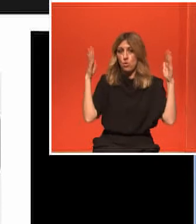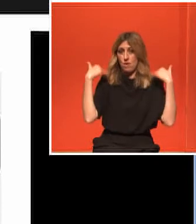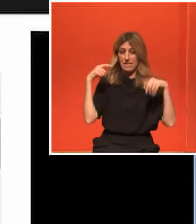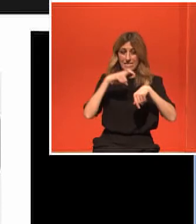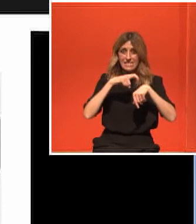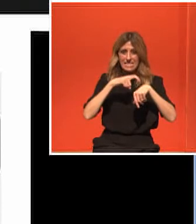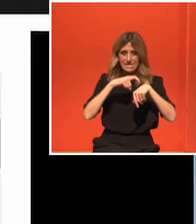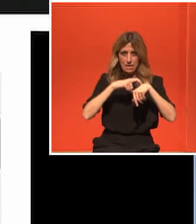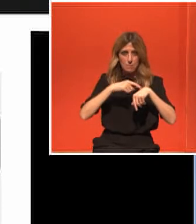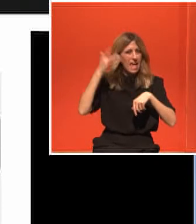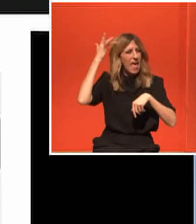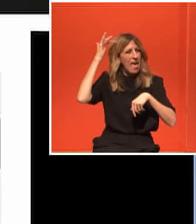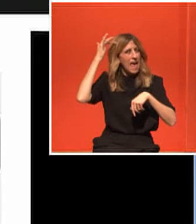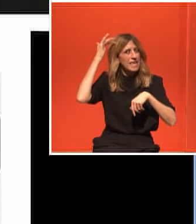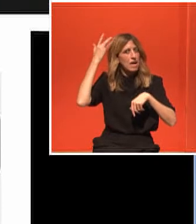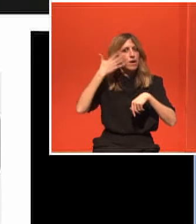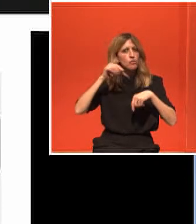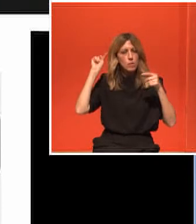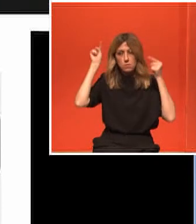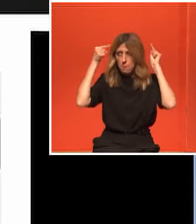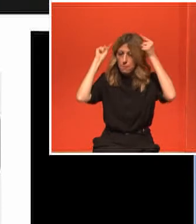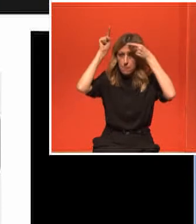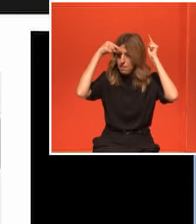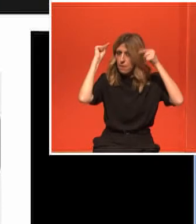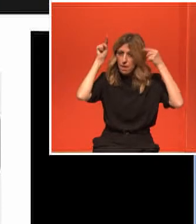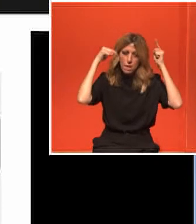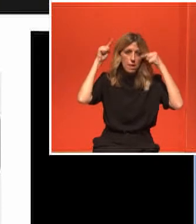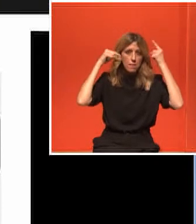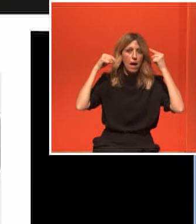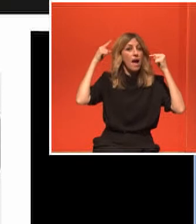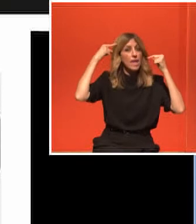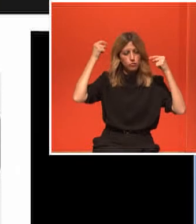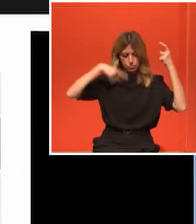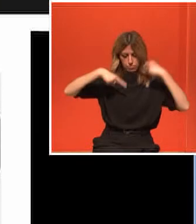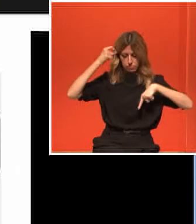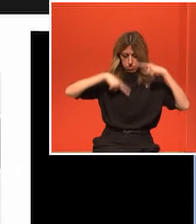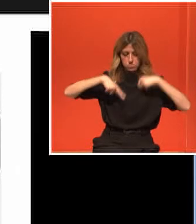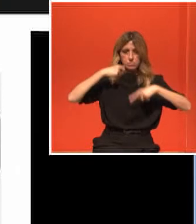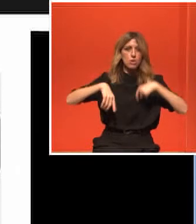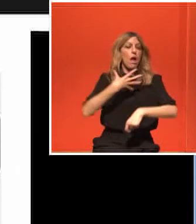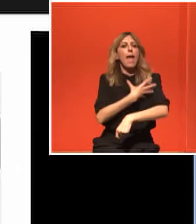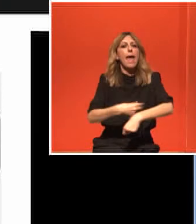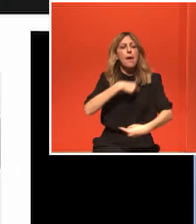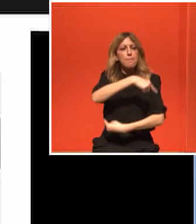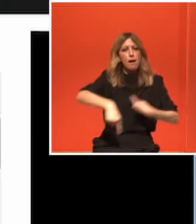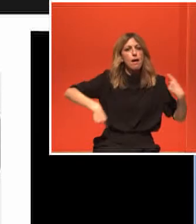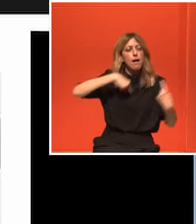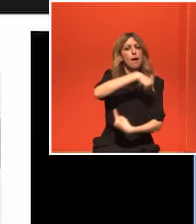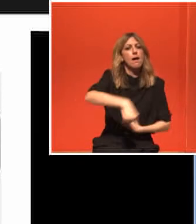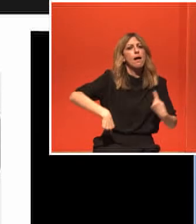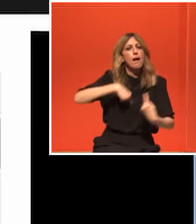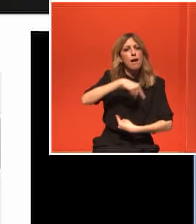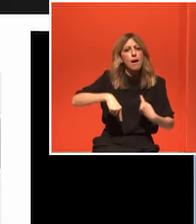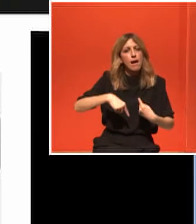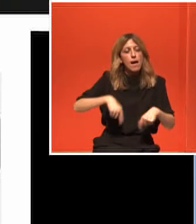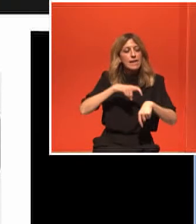συμμετρίεται στο αίμα. Άρα μπορεί να δεις ποια είναι η κατάλληλη άσκηση που θα αυξήσει αυτόν τον παράγοντα στο αίμα